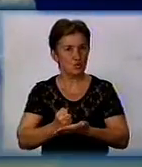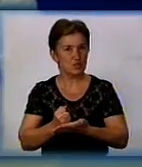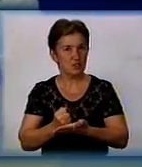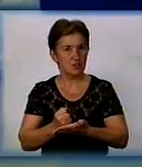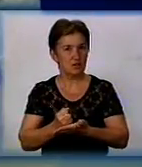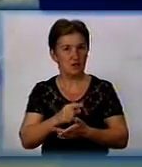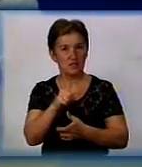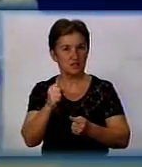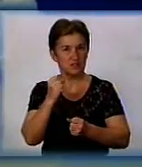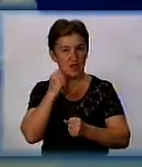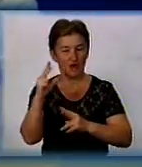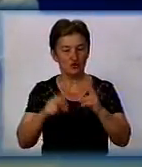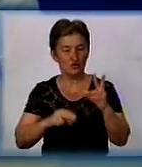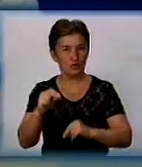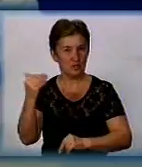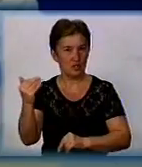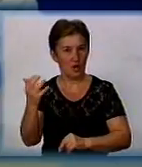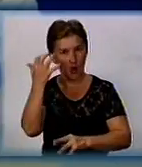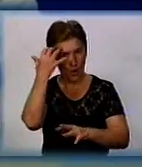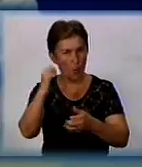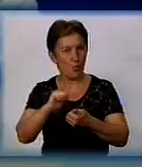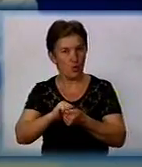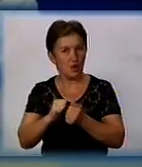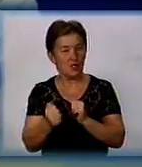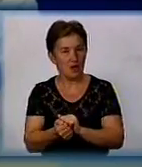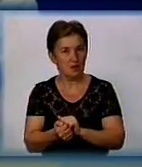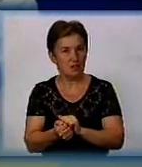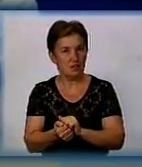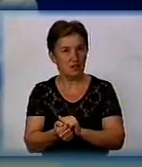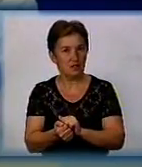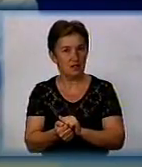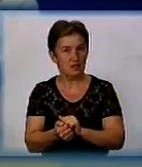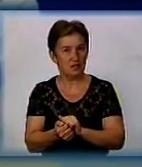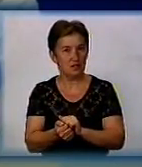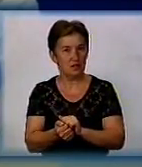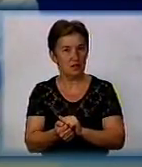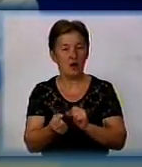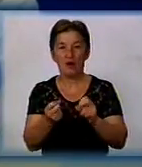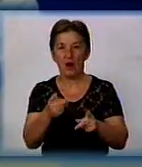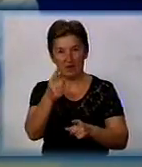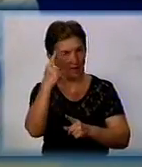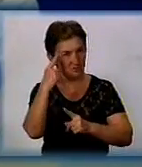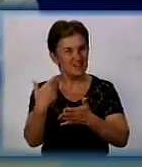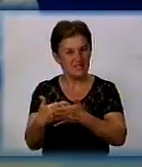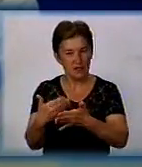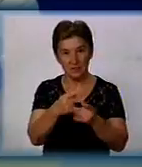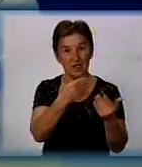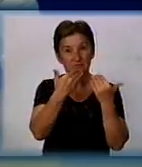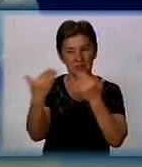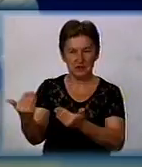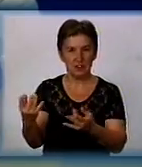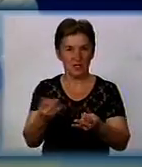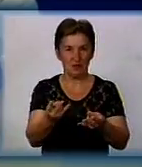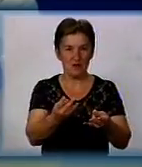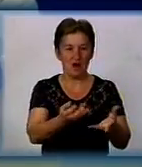за счет угля. Вистачить того, що є в цих розрізах кіровоградських, як вам здається? Це ж не просто взяти, це